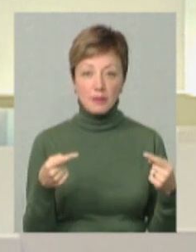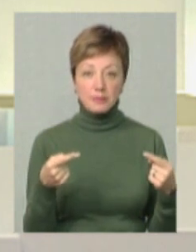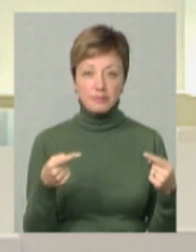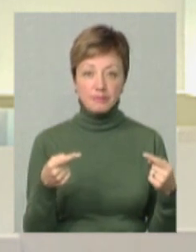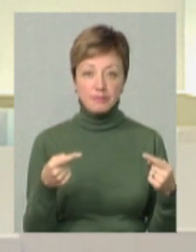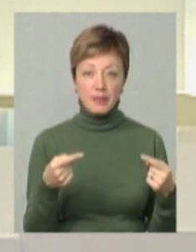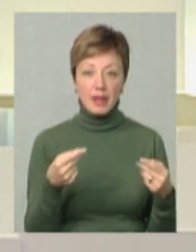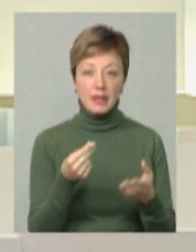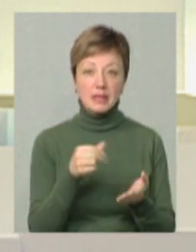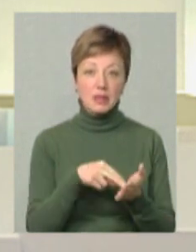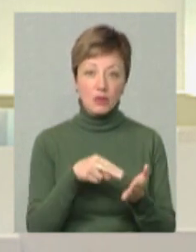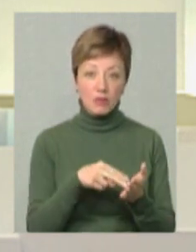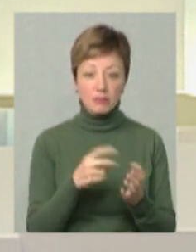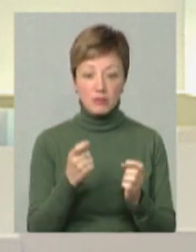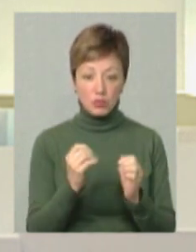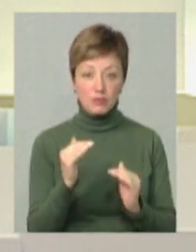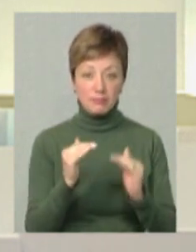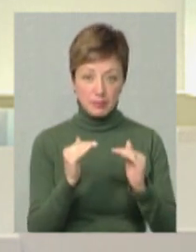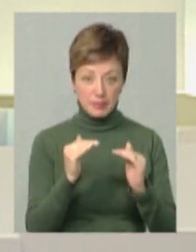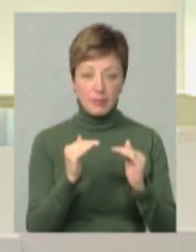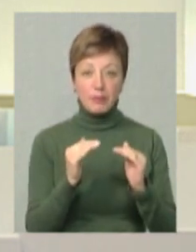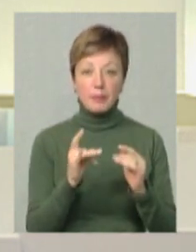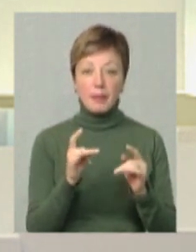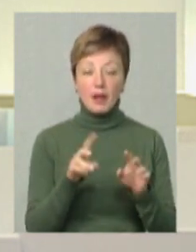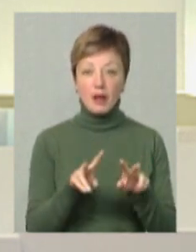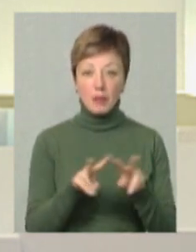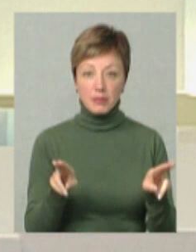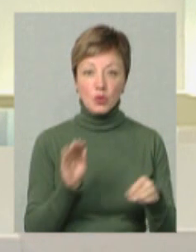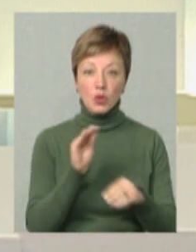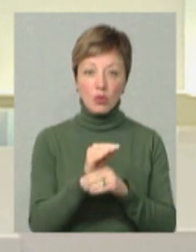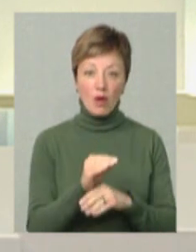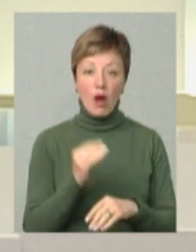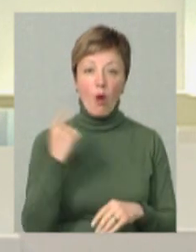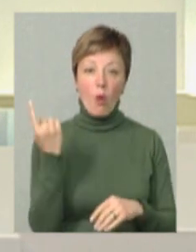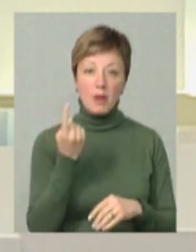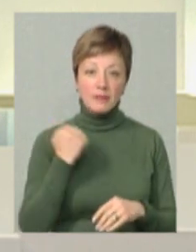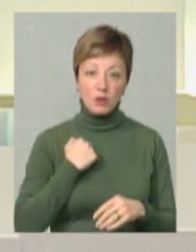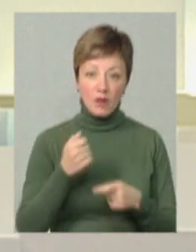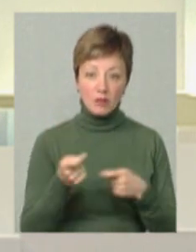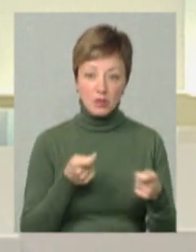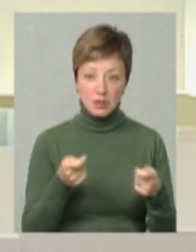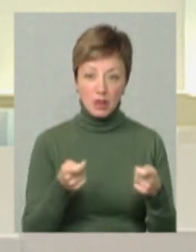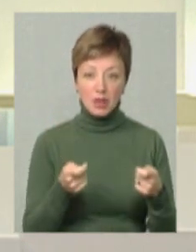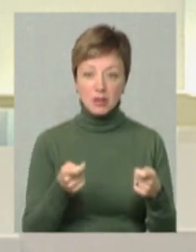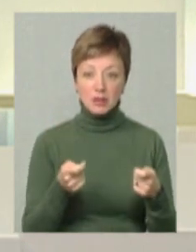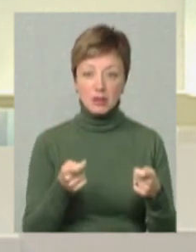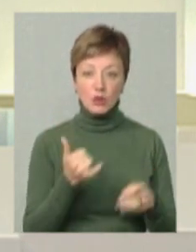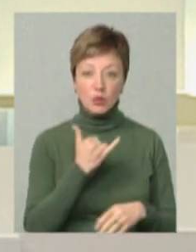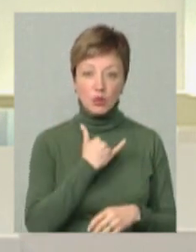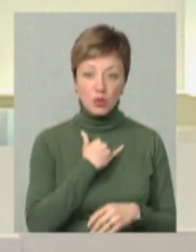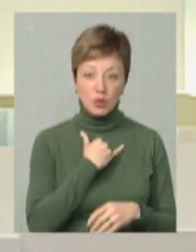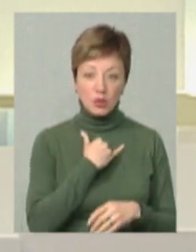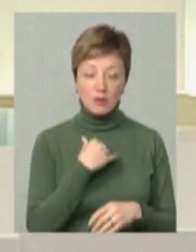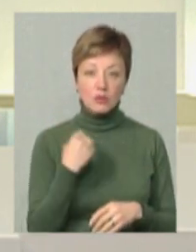цінова політика вирівнюється також додатково, як на рівні обласної військової адміністрації, звісно, і в нас